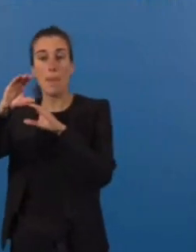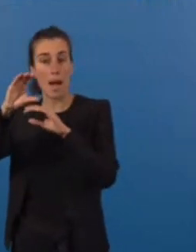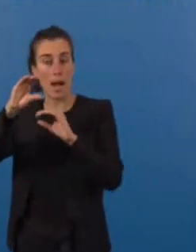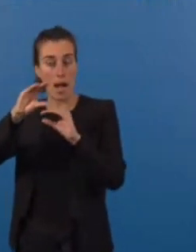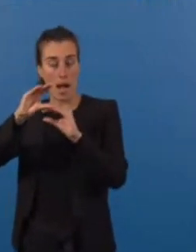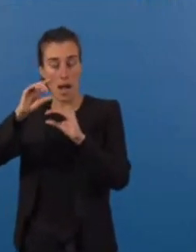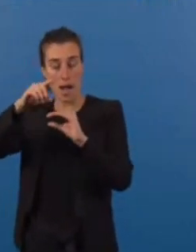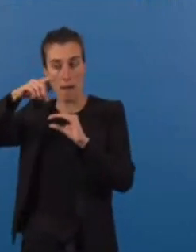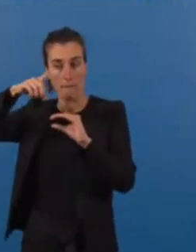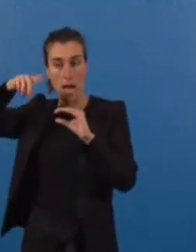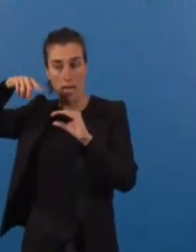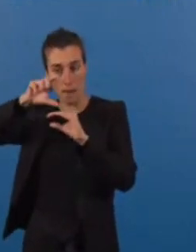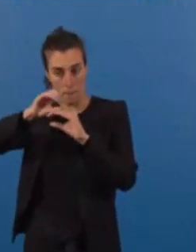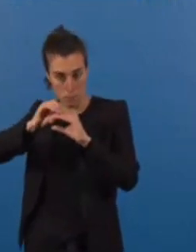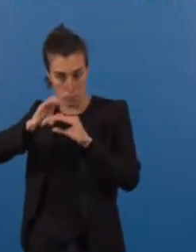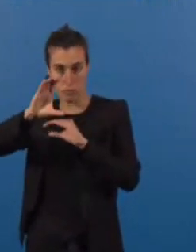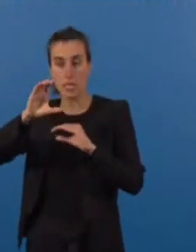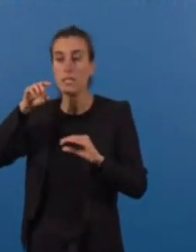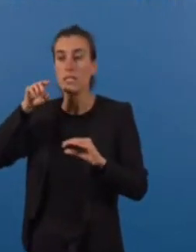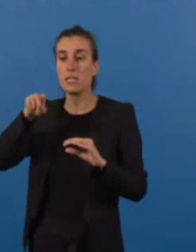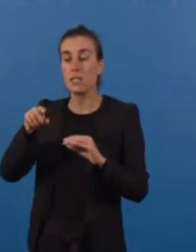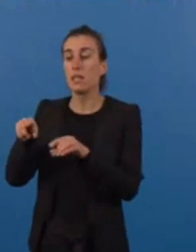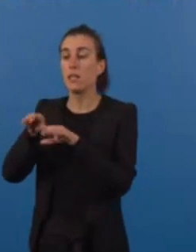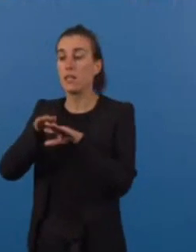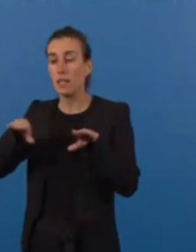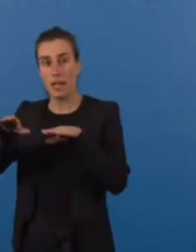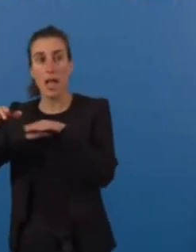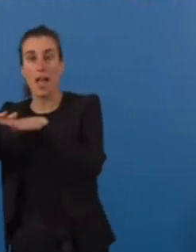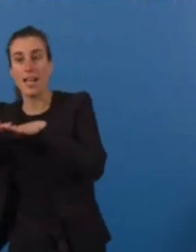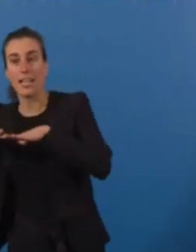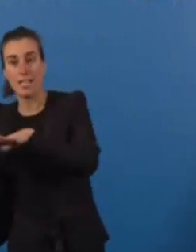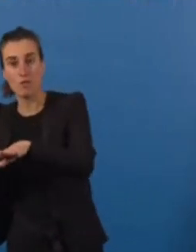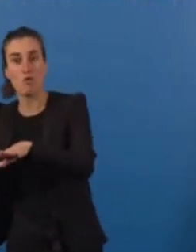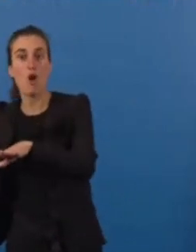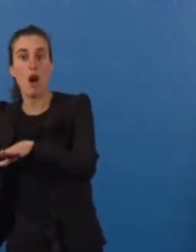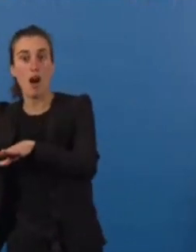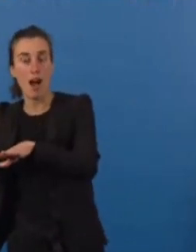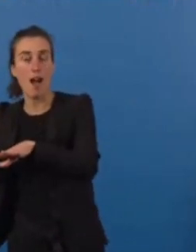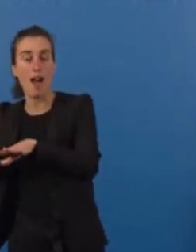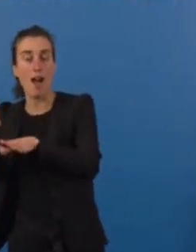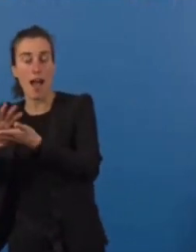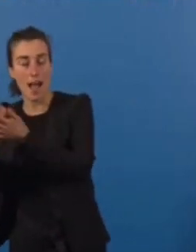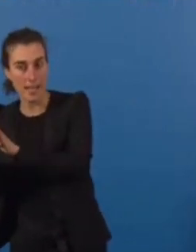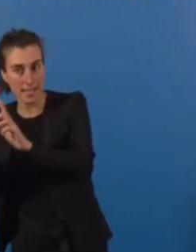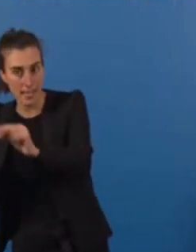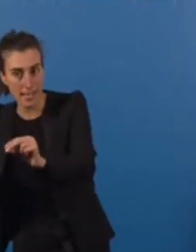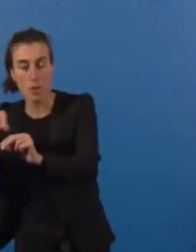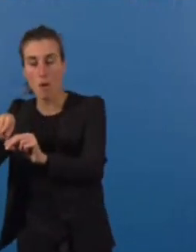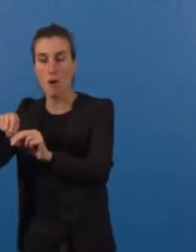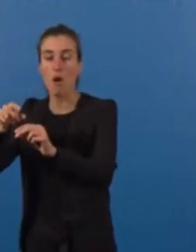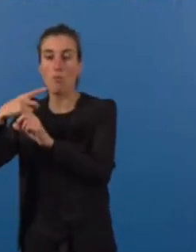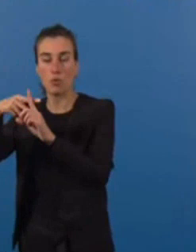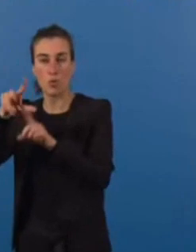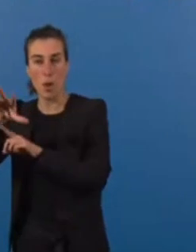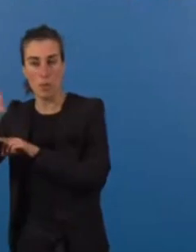assainissement en augmentation quant à lui de plus 3,3%. Et pour vous redire que la facture de référence qui sert à